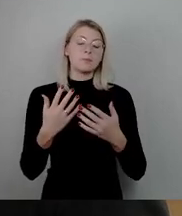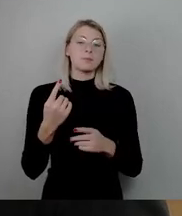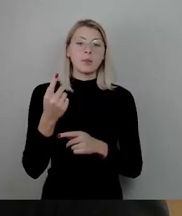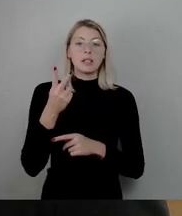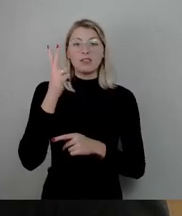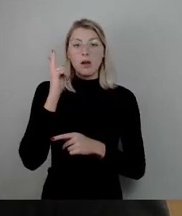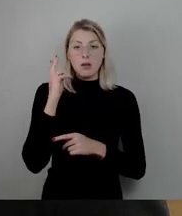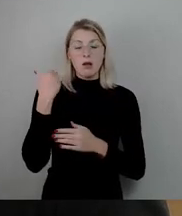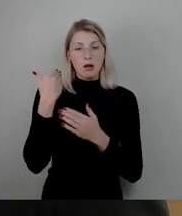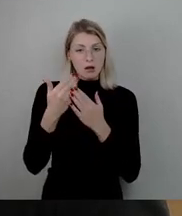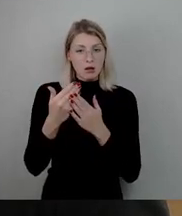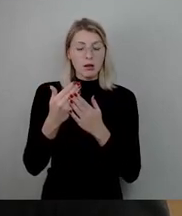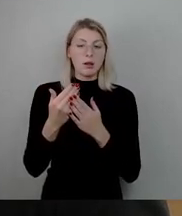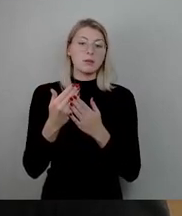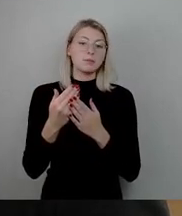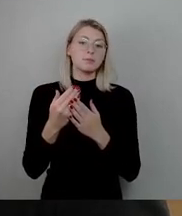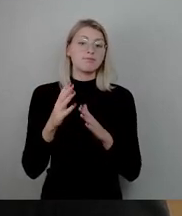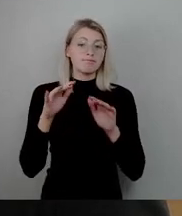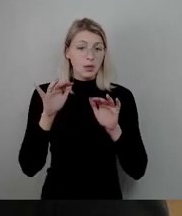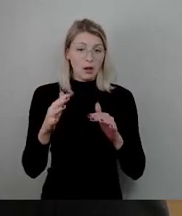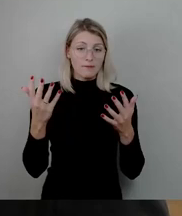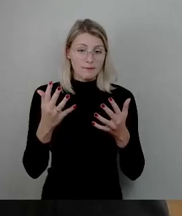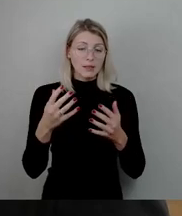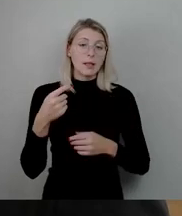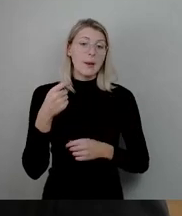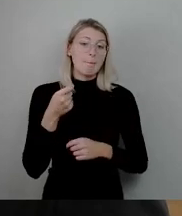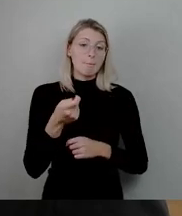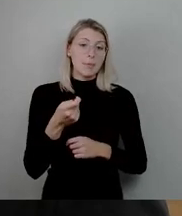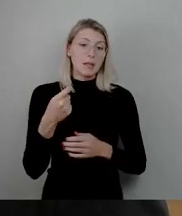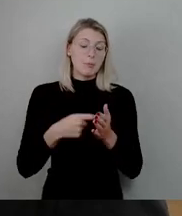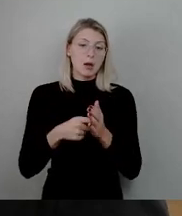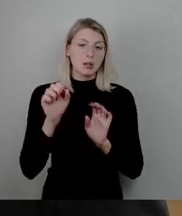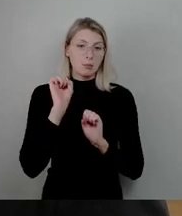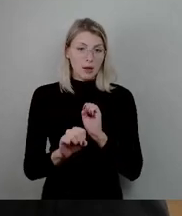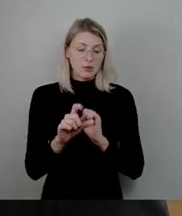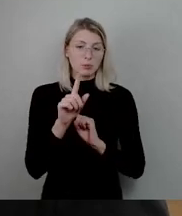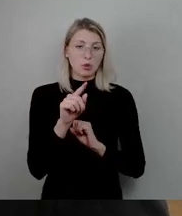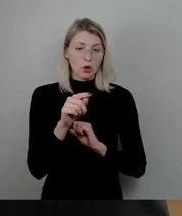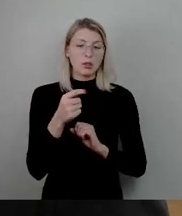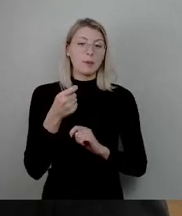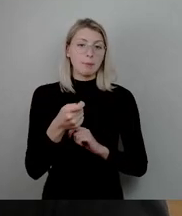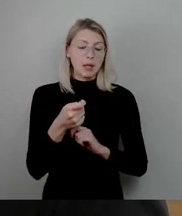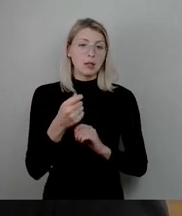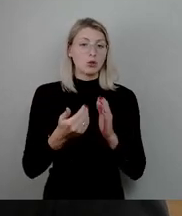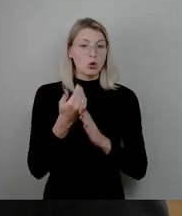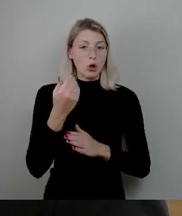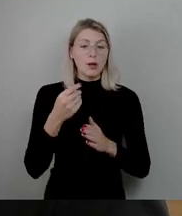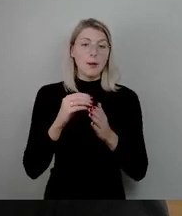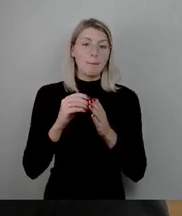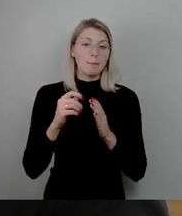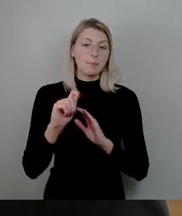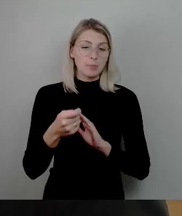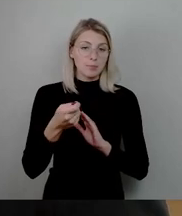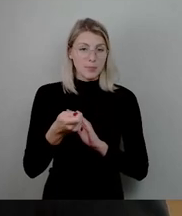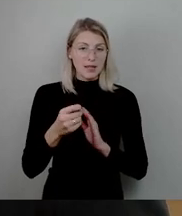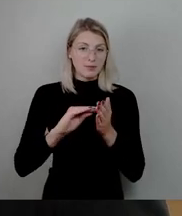die Mietpreisbremse. Damit darf die Wohnungsmiete bei Abschluss eines neuen Mietvertrages maximal zehn Prozent über